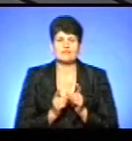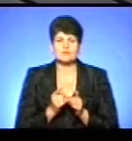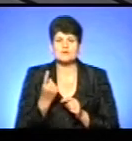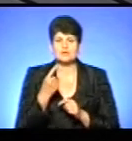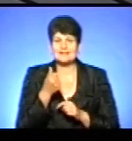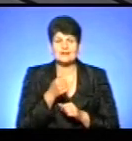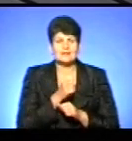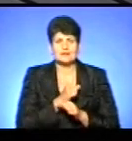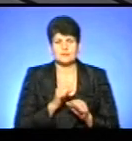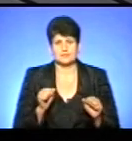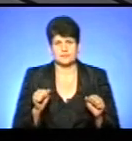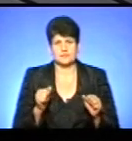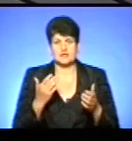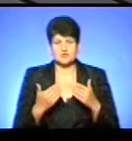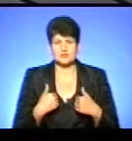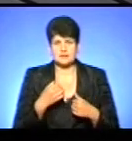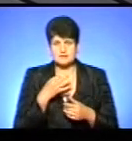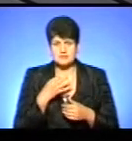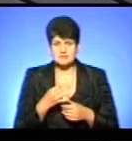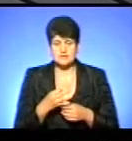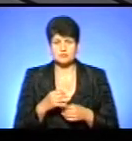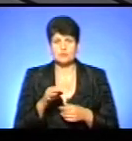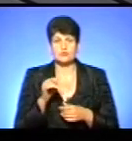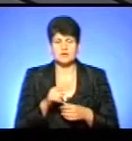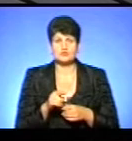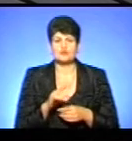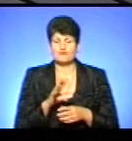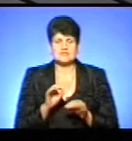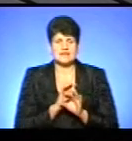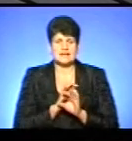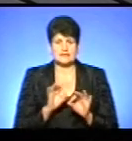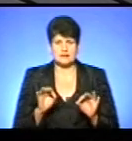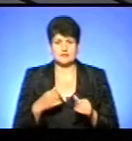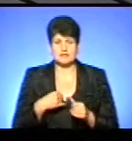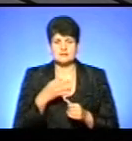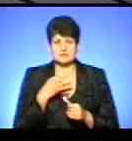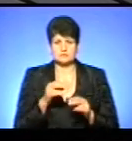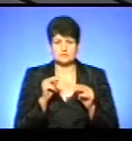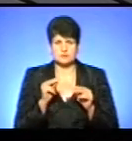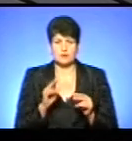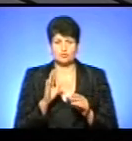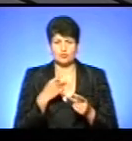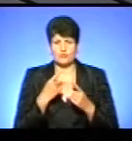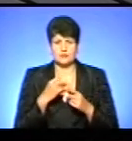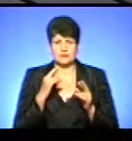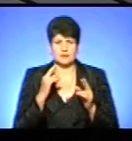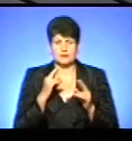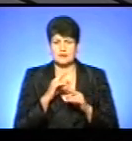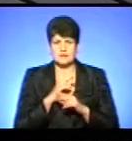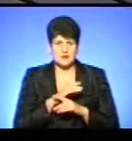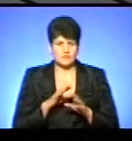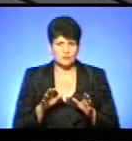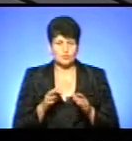– це нереально. І якщо я скажу про те, що все ідеально йде, звичайно, я буду, скажімо, лукавити і я буду говорити неправду. Тому що